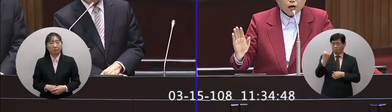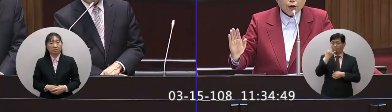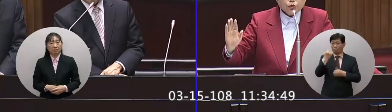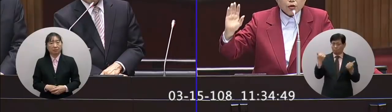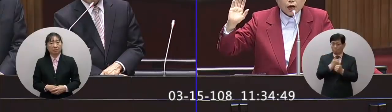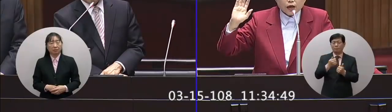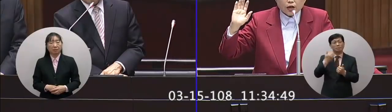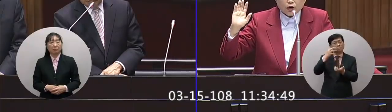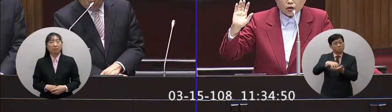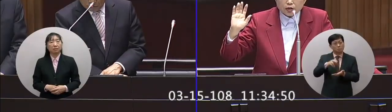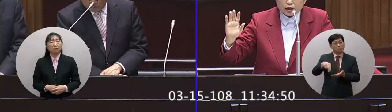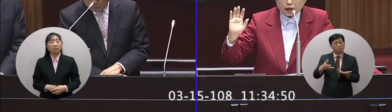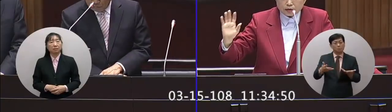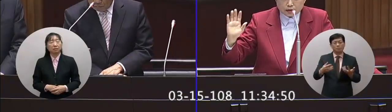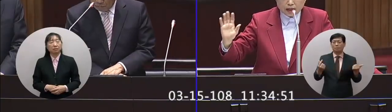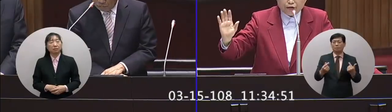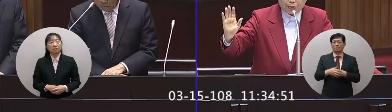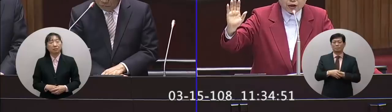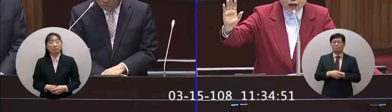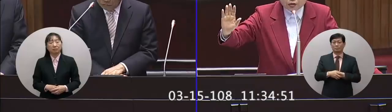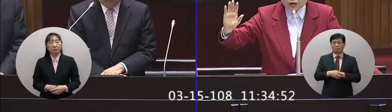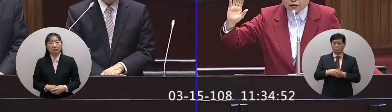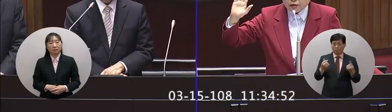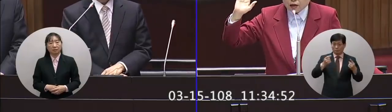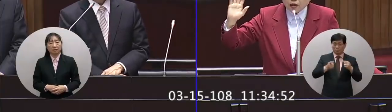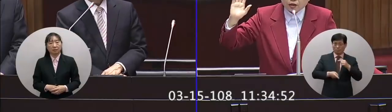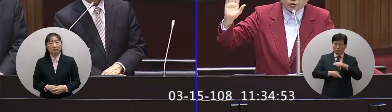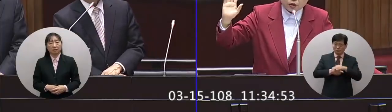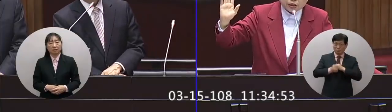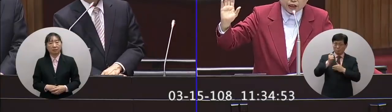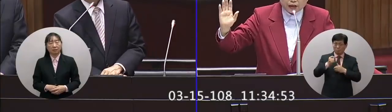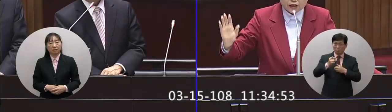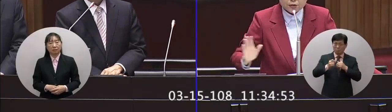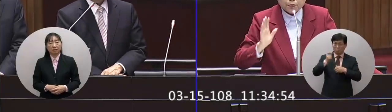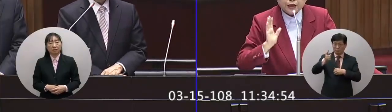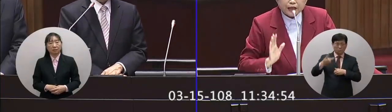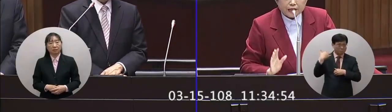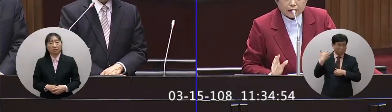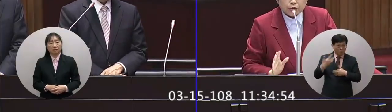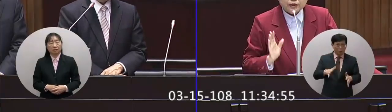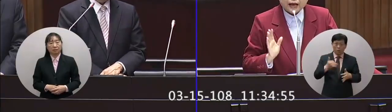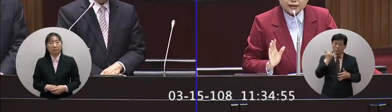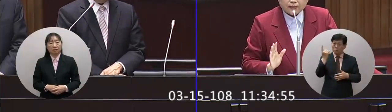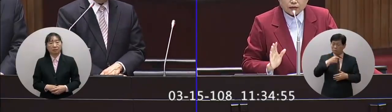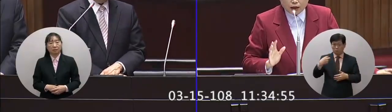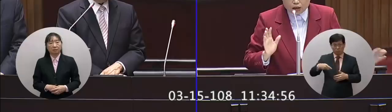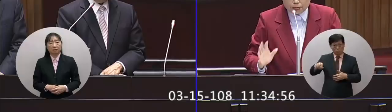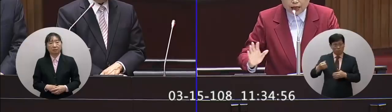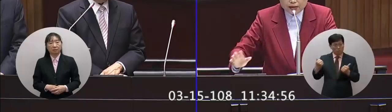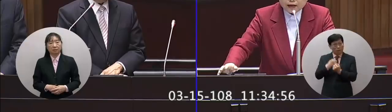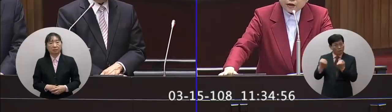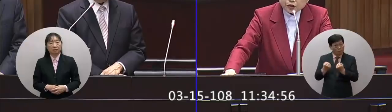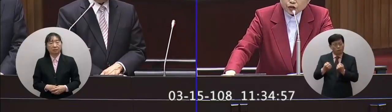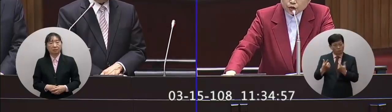兆譬說你有債犯率很高的人而有這種前客人是不是不可以來作為代價者